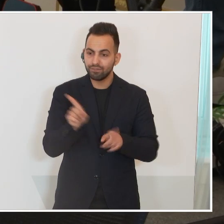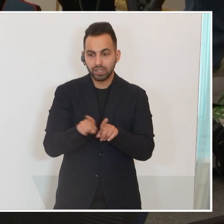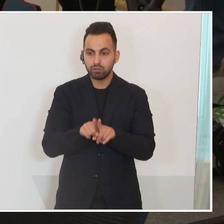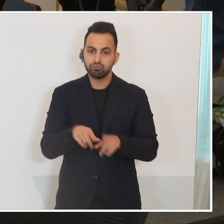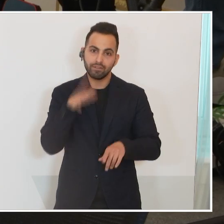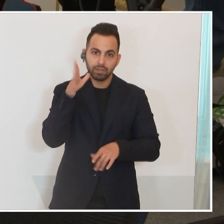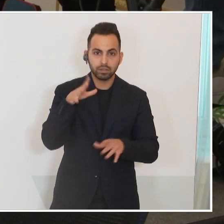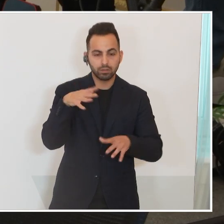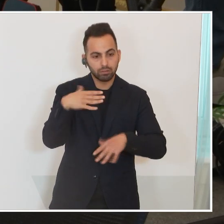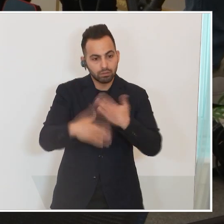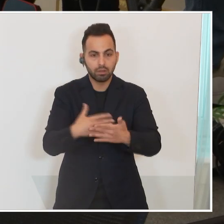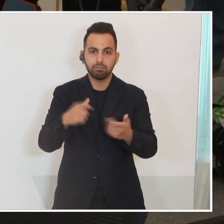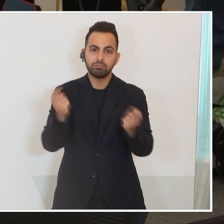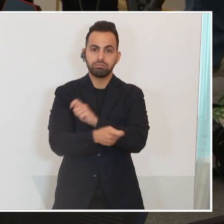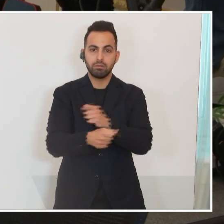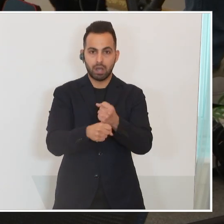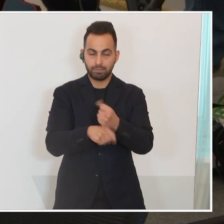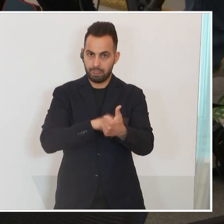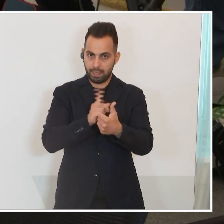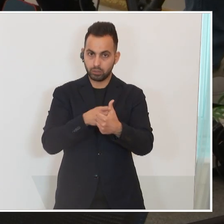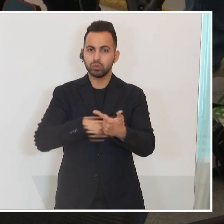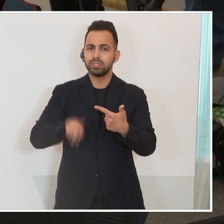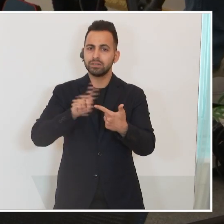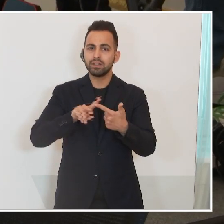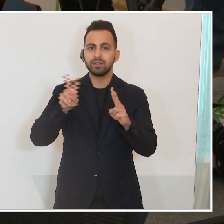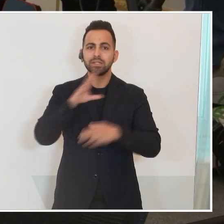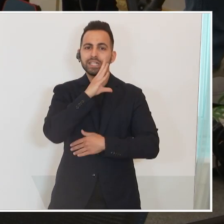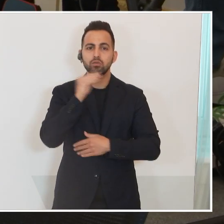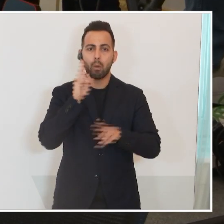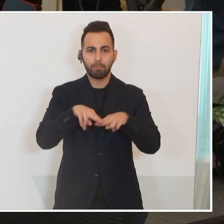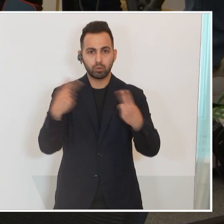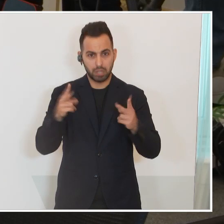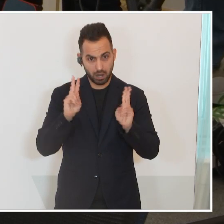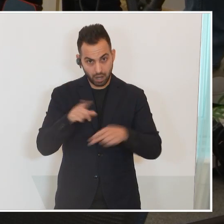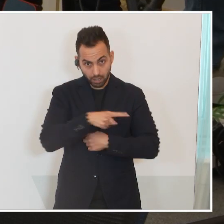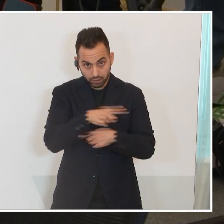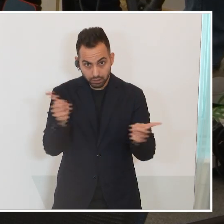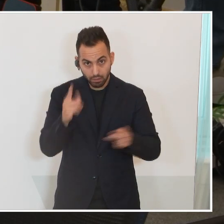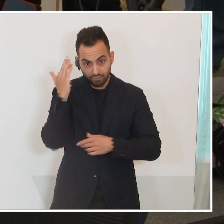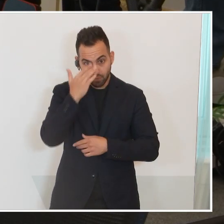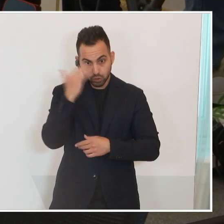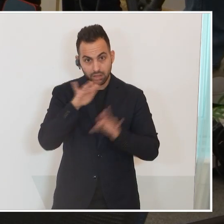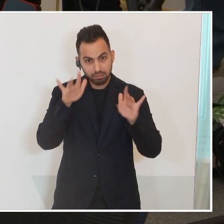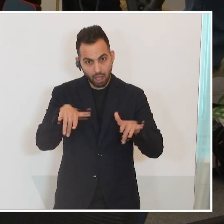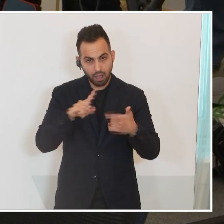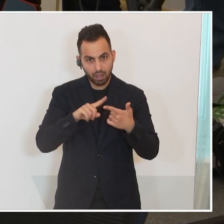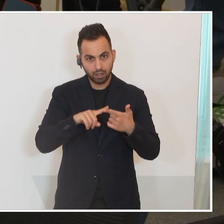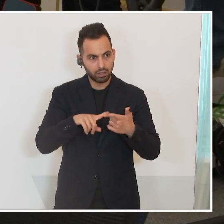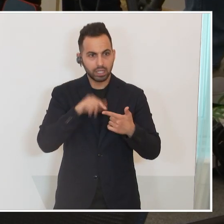er irgendwas unternehmen möchte? Und zum zweiten noch einmal zum Seniorenbund. Können Sie sich vorstellen, dass es hier zur